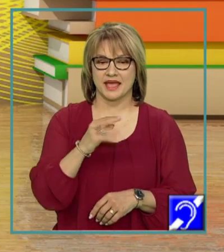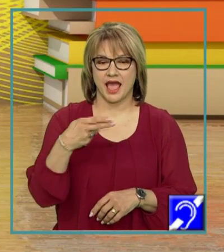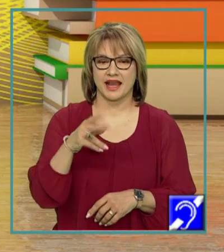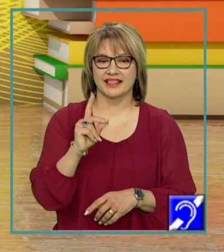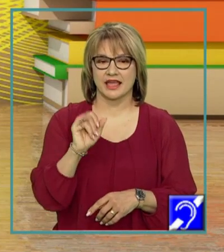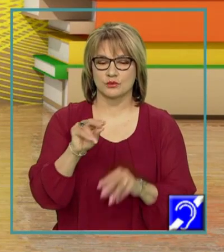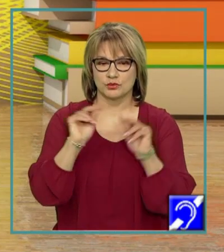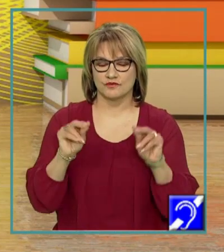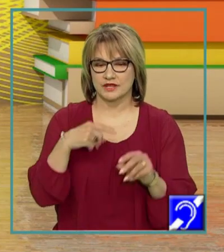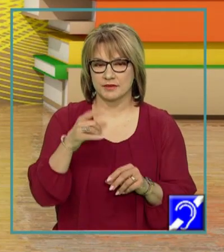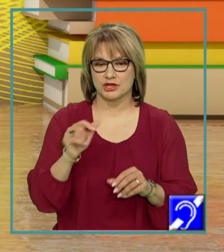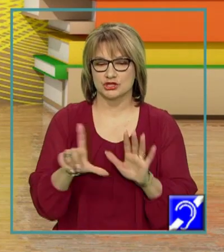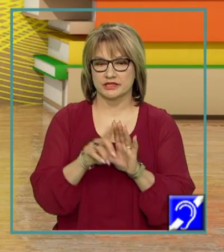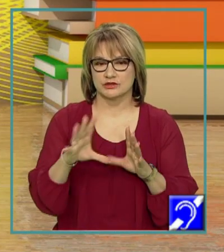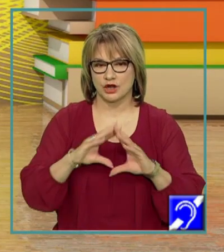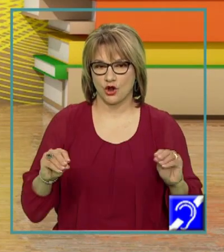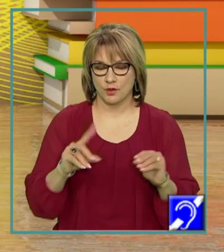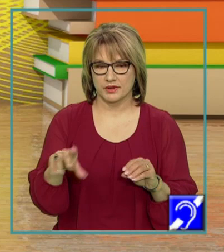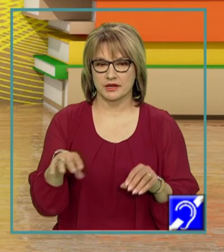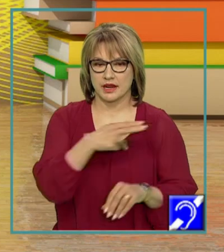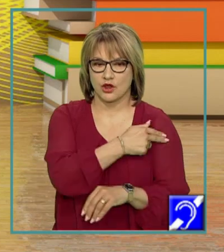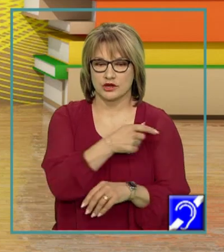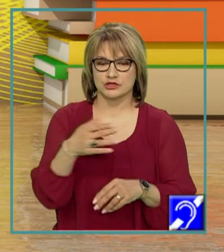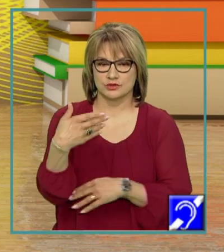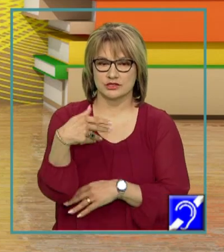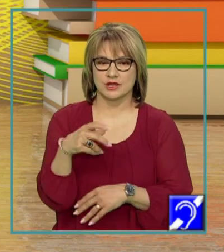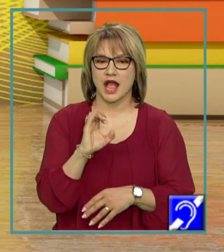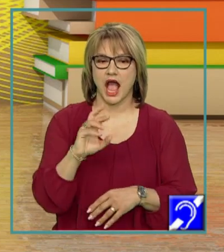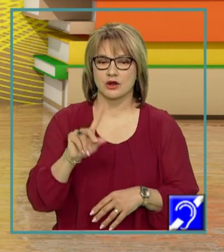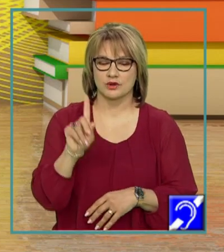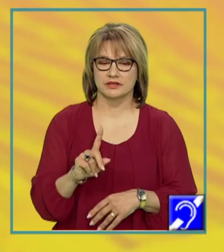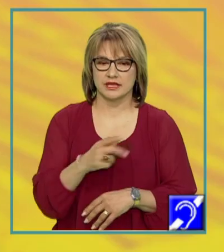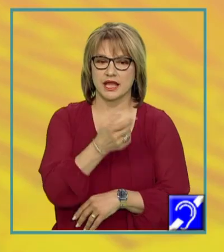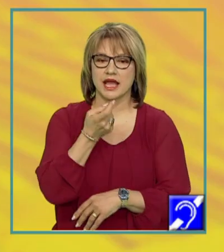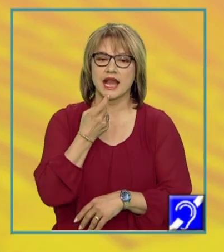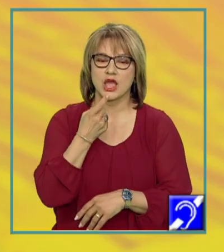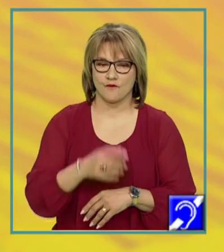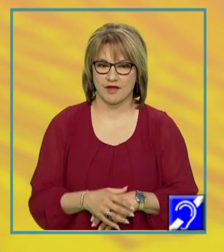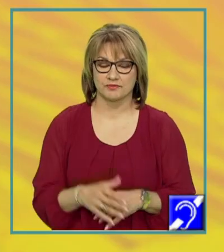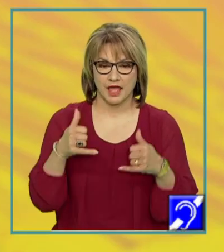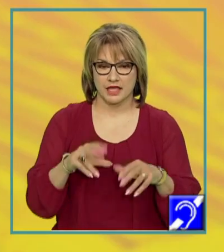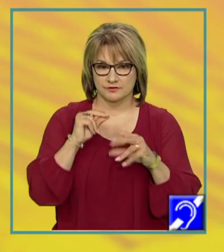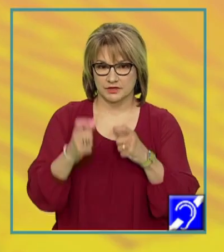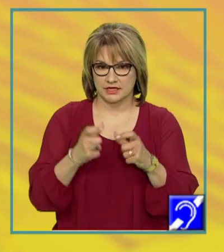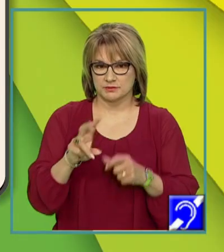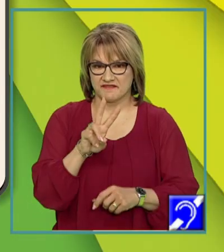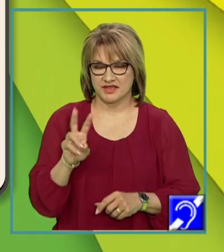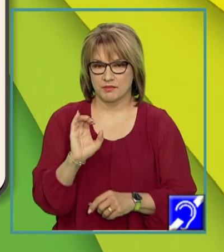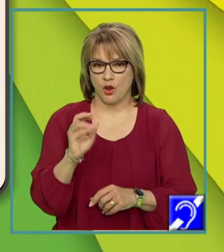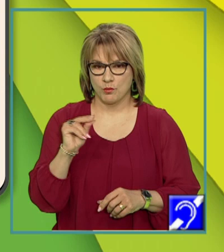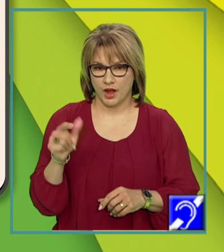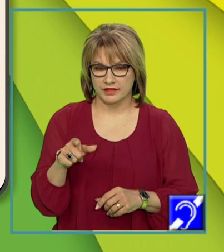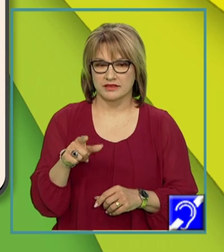profesor de limba și literatura română la Colegiul Național Carol I din Craiova. Astăzi vom discuta despre verbele copulative,